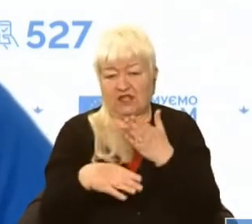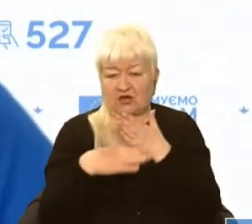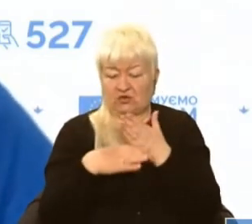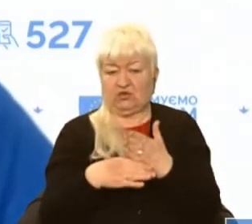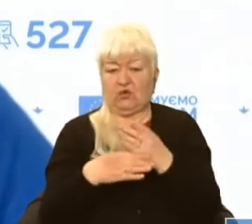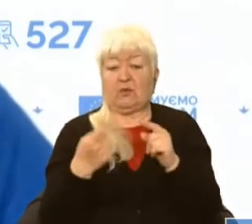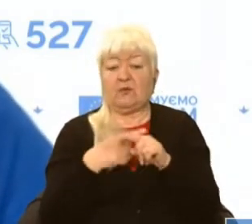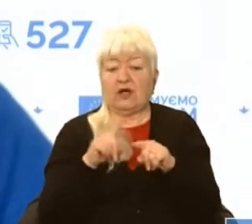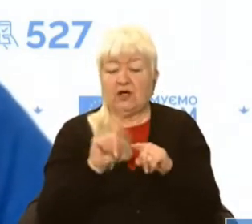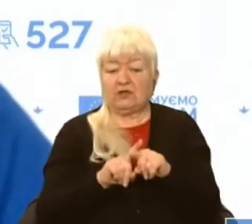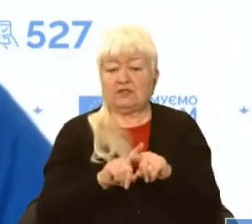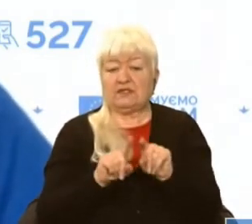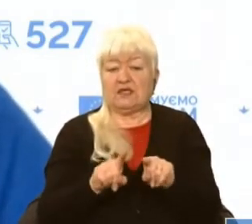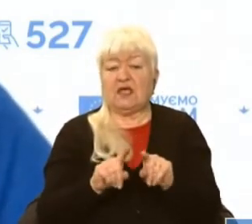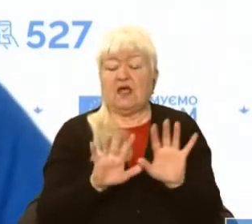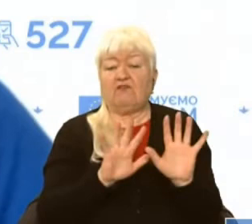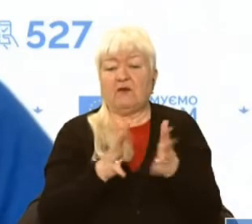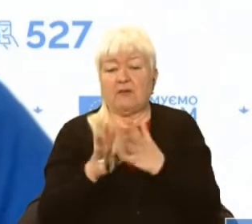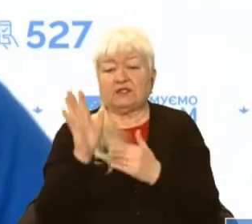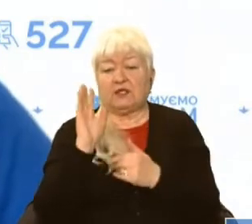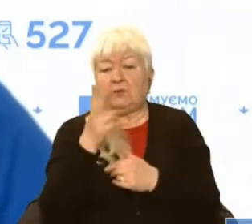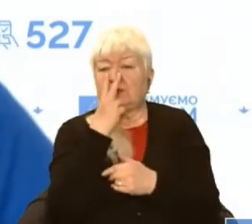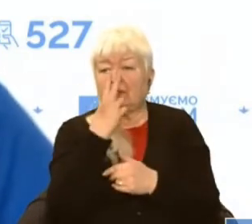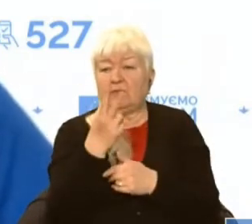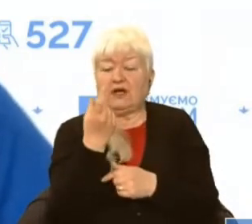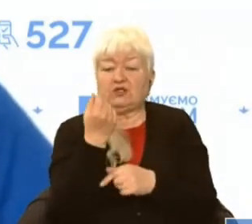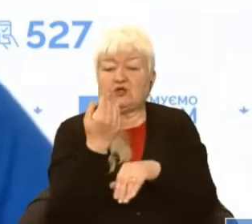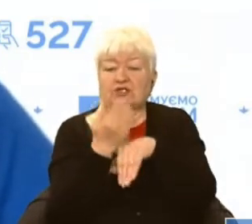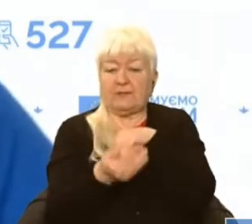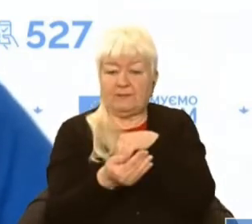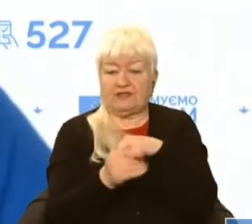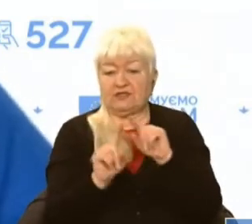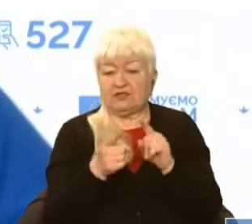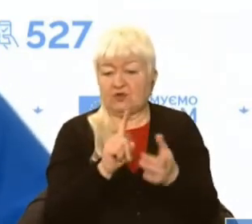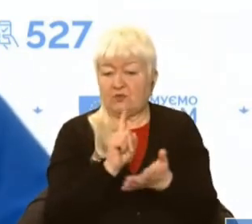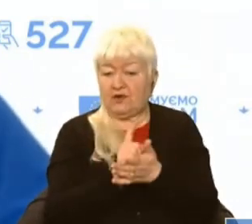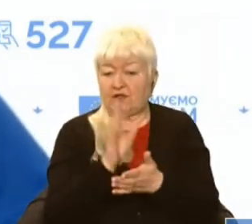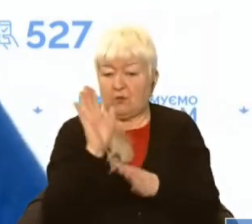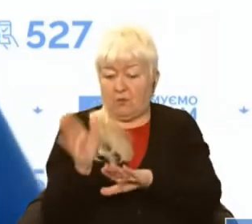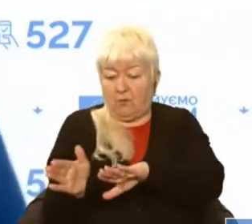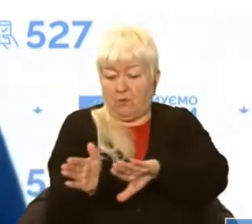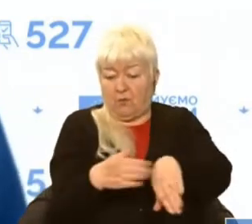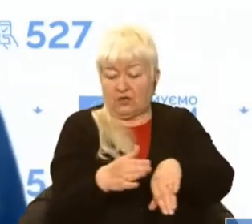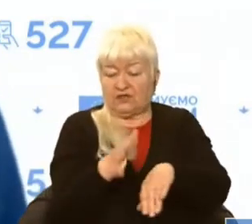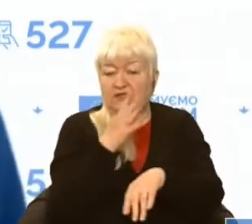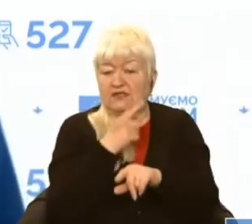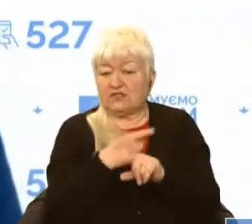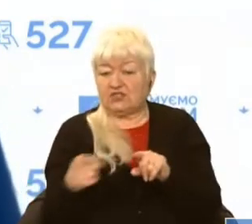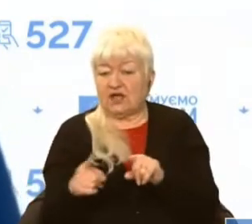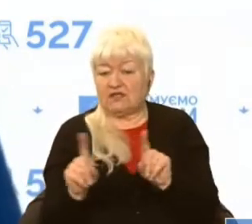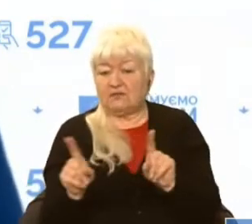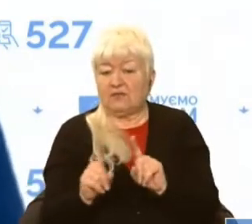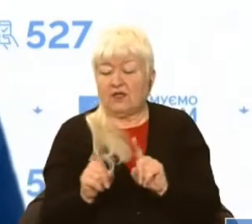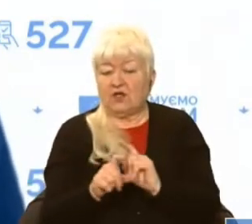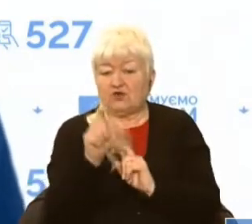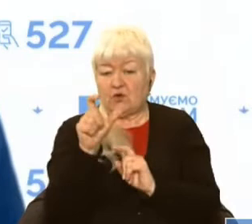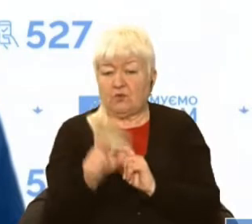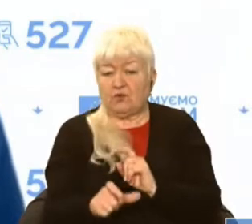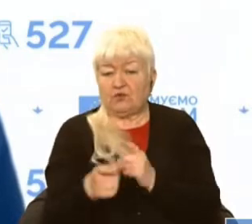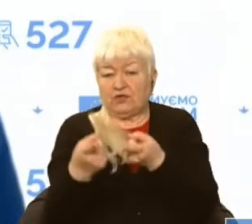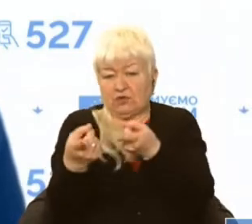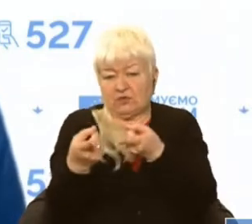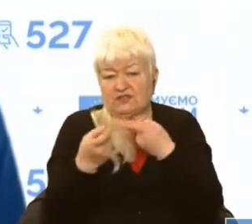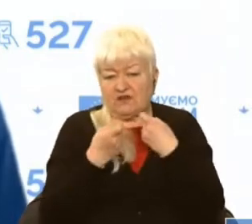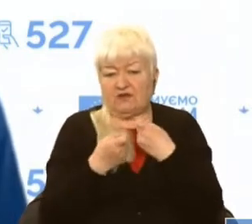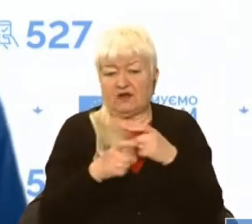Тому ці випадки ми будемо бачити трошки пізніше. Тому що має пройти певний час для того, щоб людину завербували, для того,